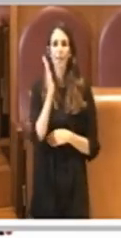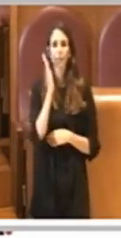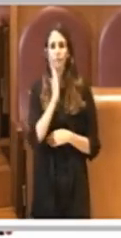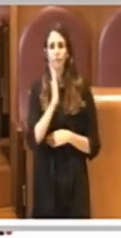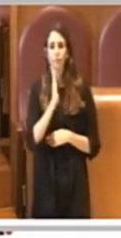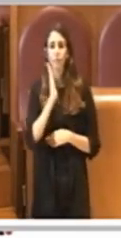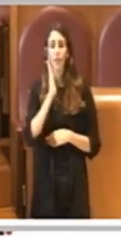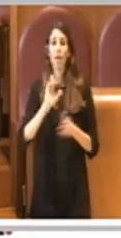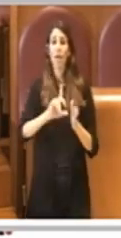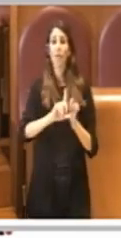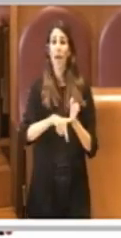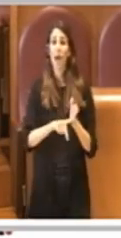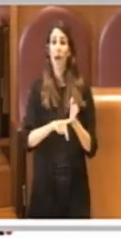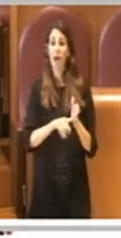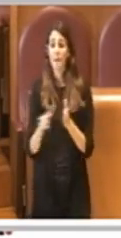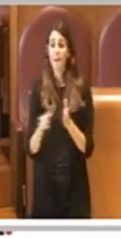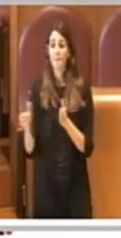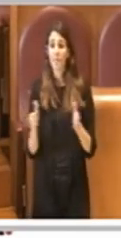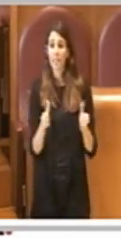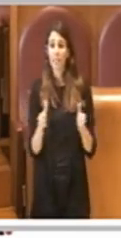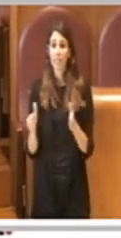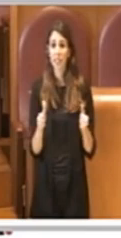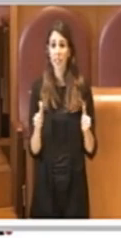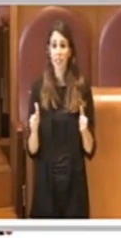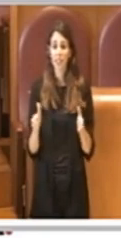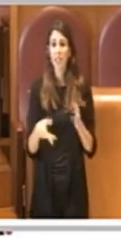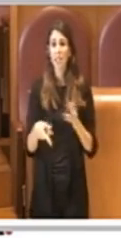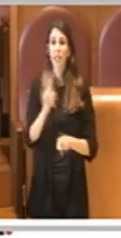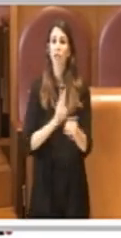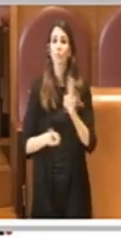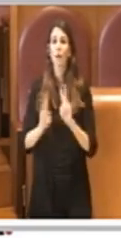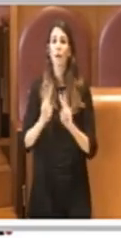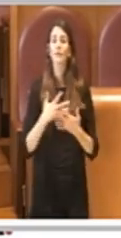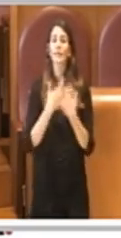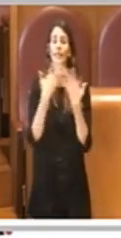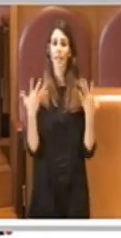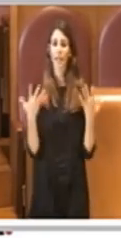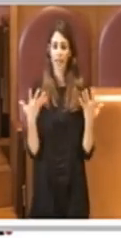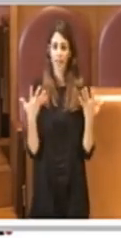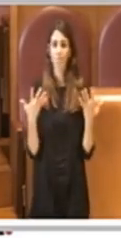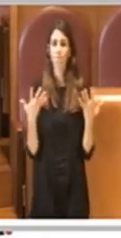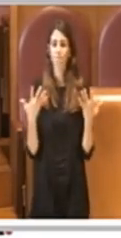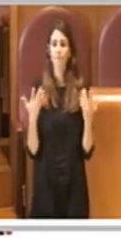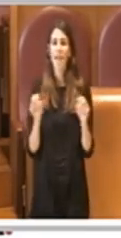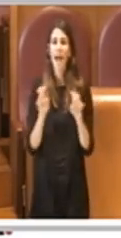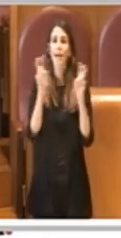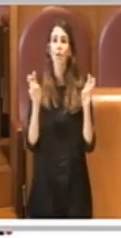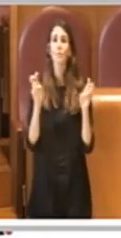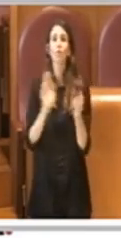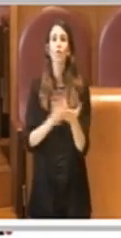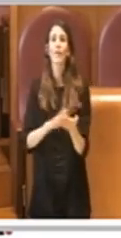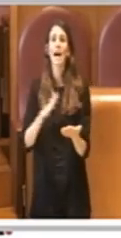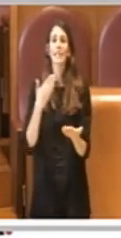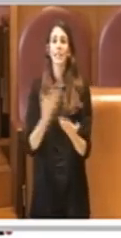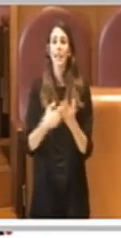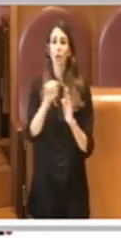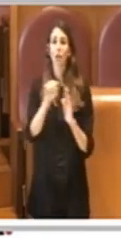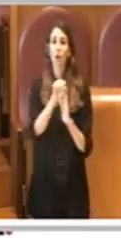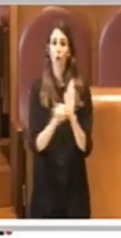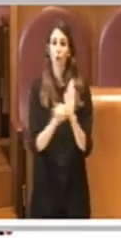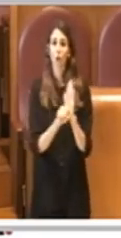possiamo avere risposte circa la validità e di quanto richiesto.